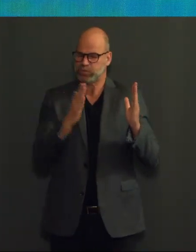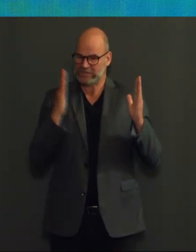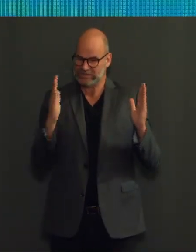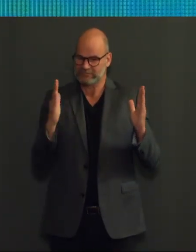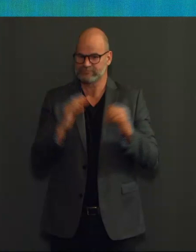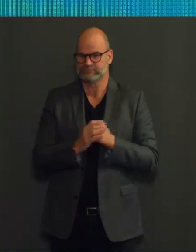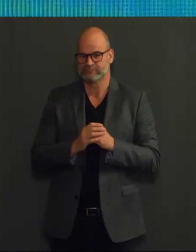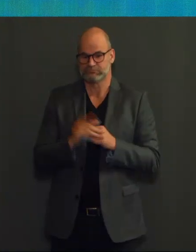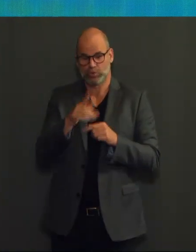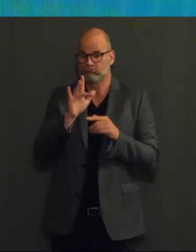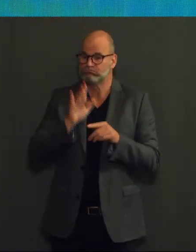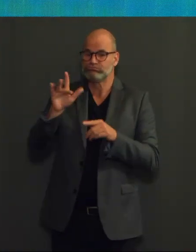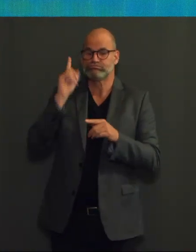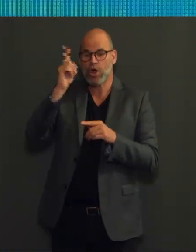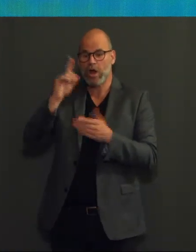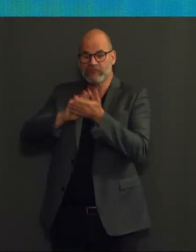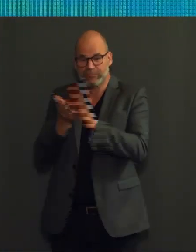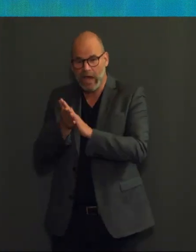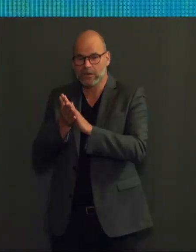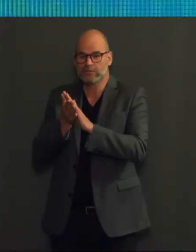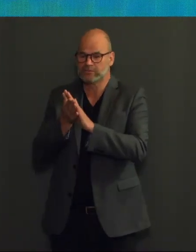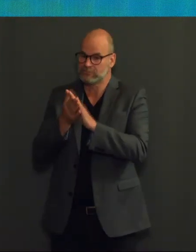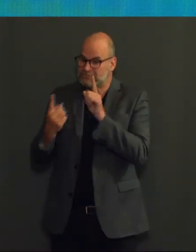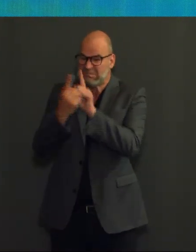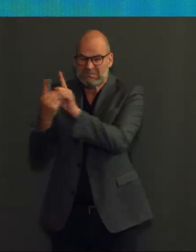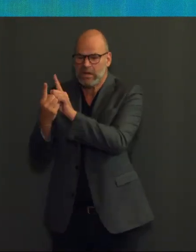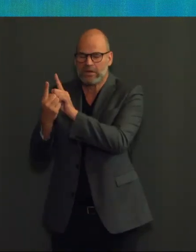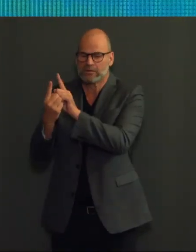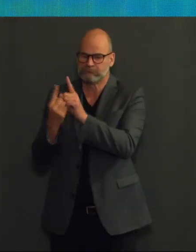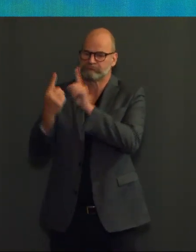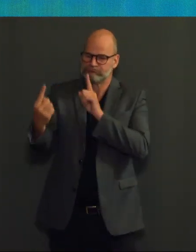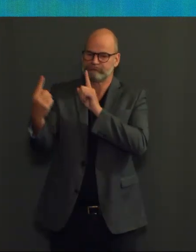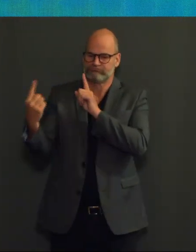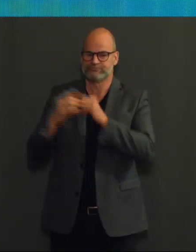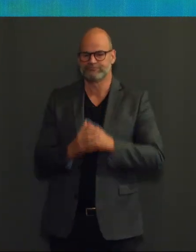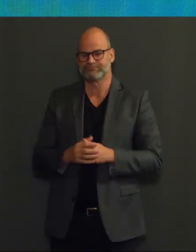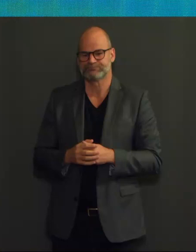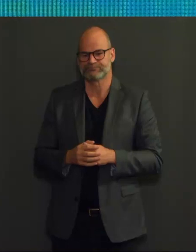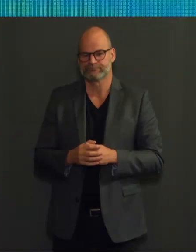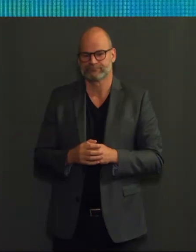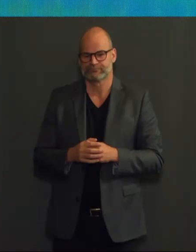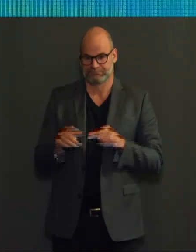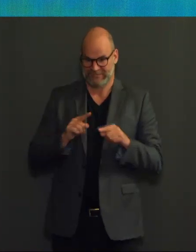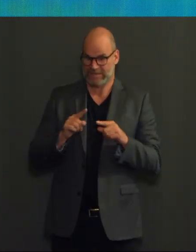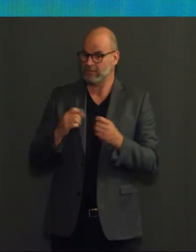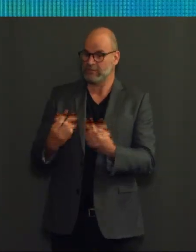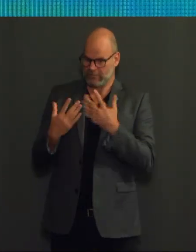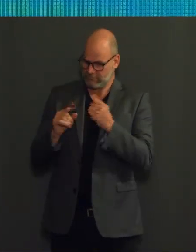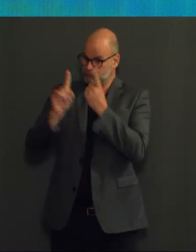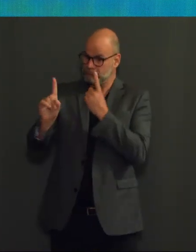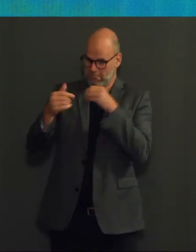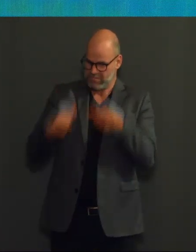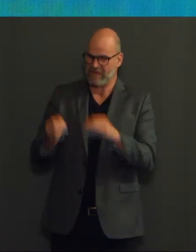Zo kan u een besmetting vermijden ook in die eerste cruciale weken na de vaccinatie. Dank u voor uw aandacht.